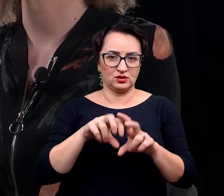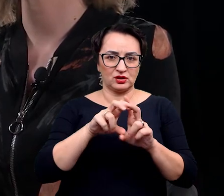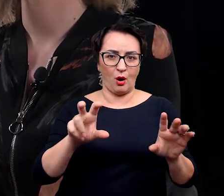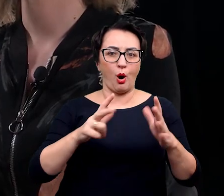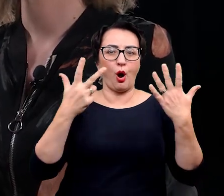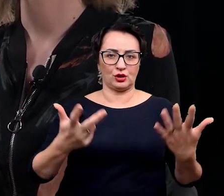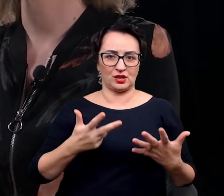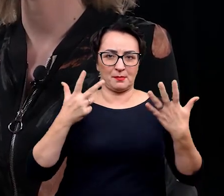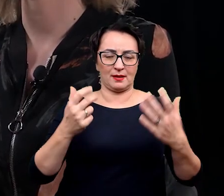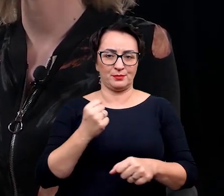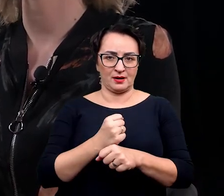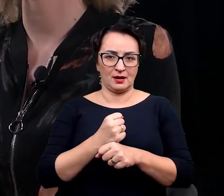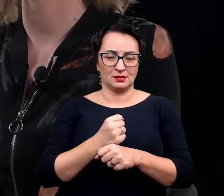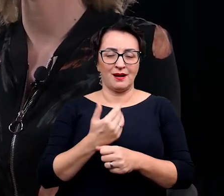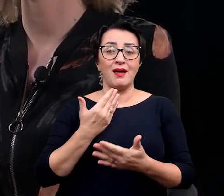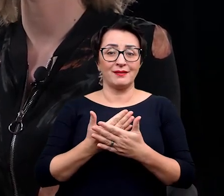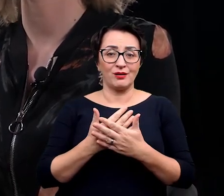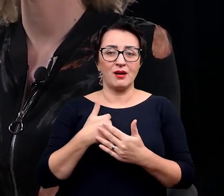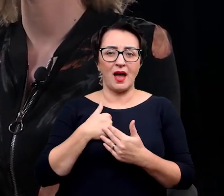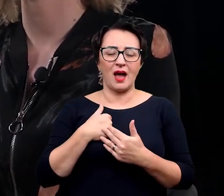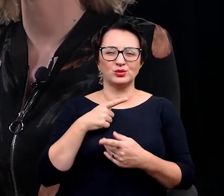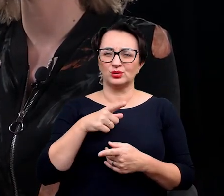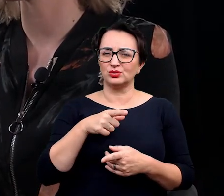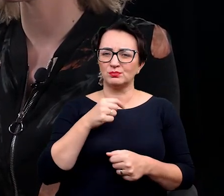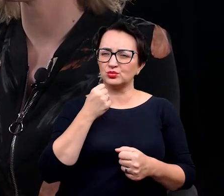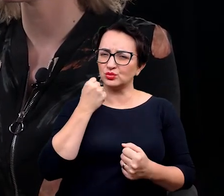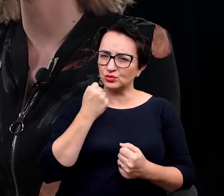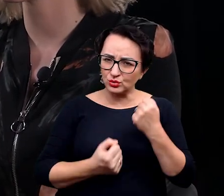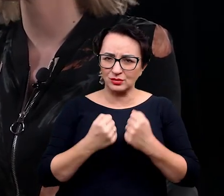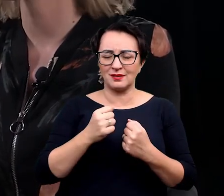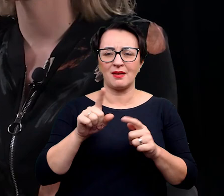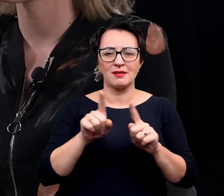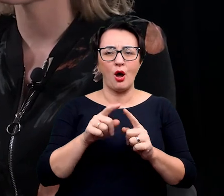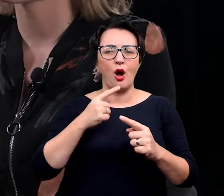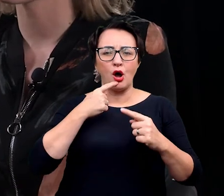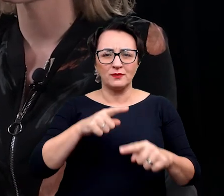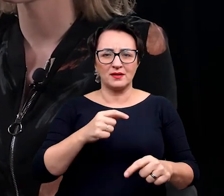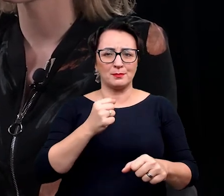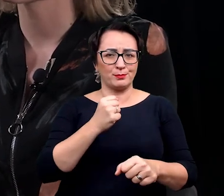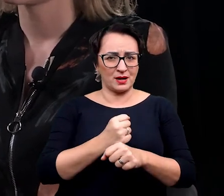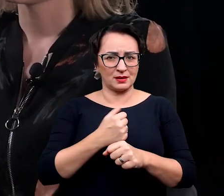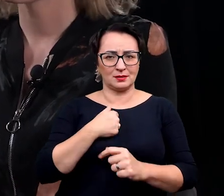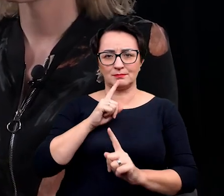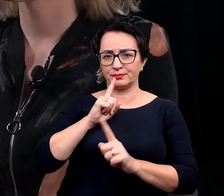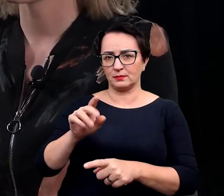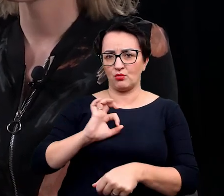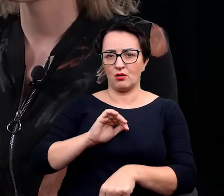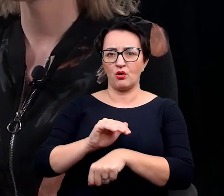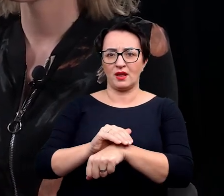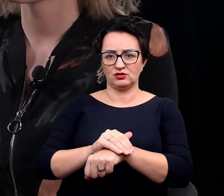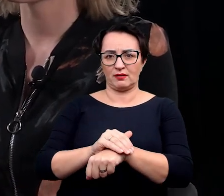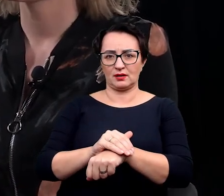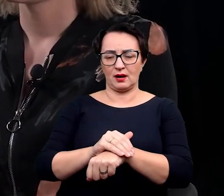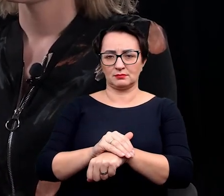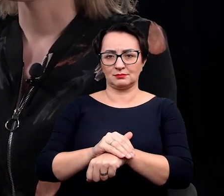że wolałam powierzyć tą bardzo trudną, ale niezwykle odpowiedzialną czynność naszej koleżance,